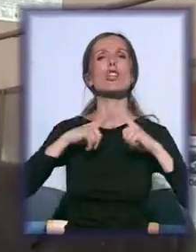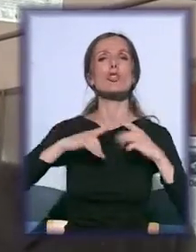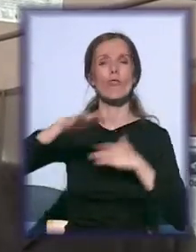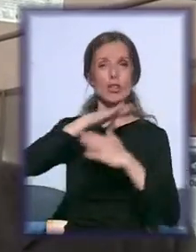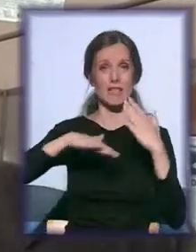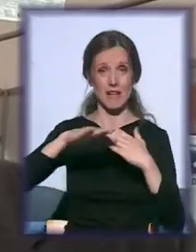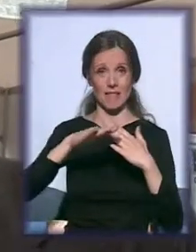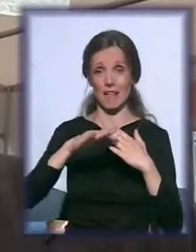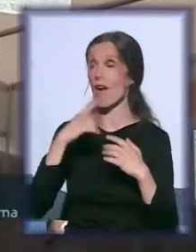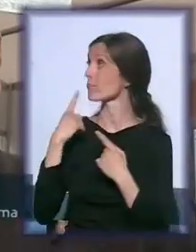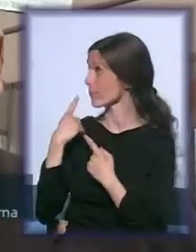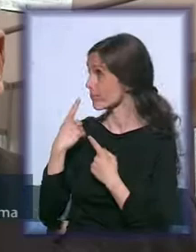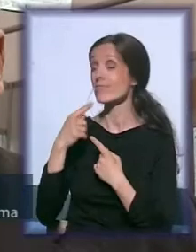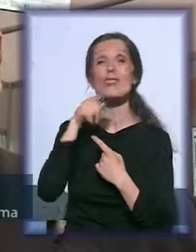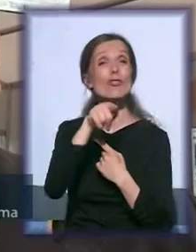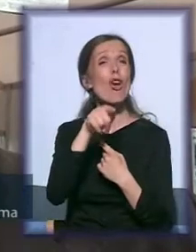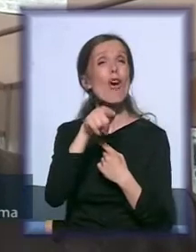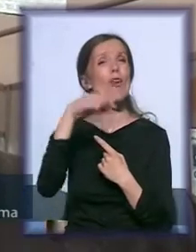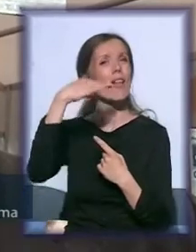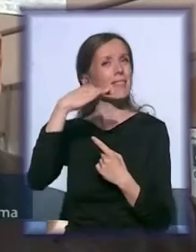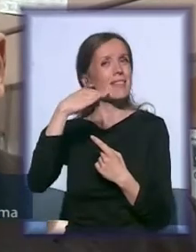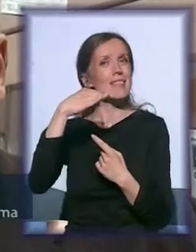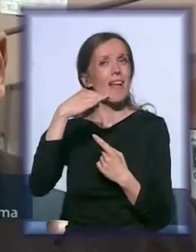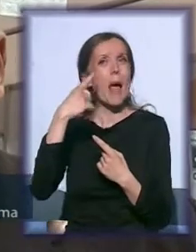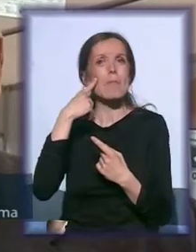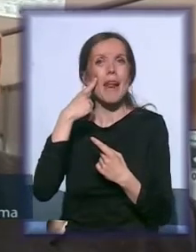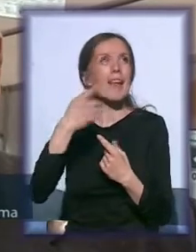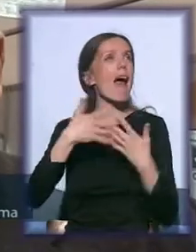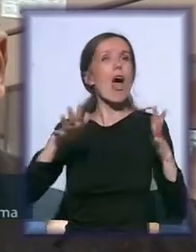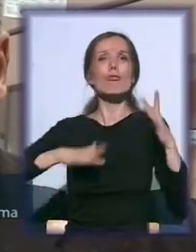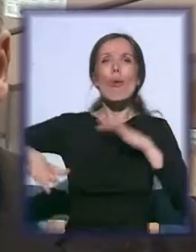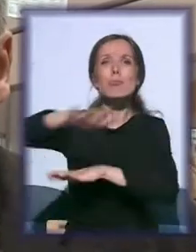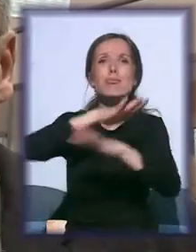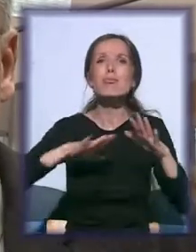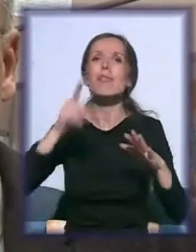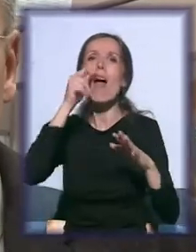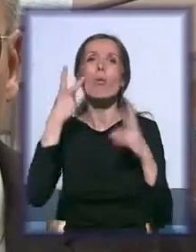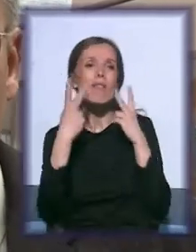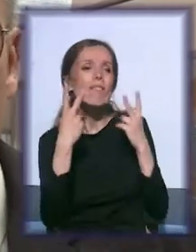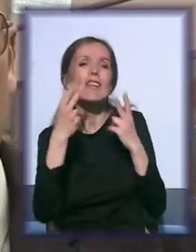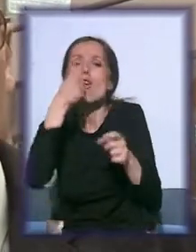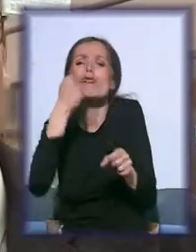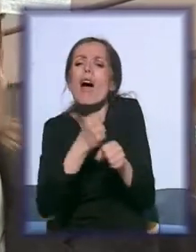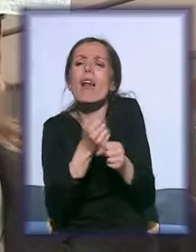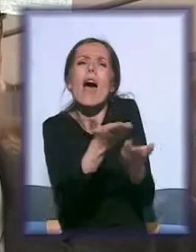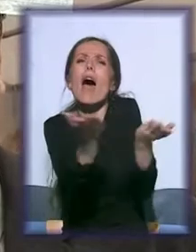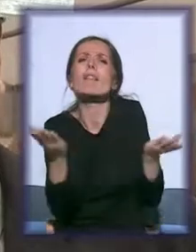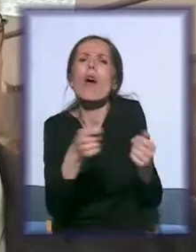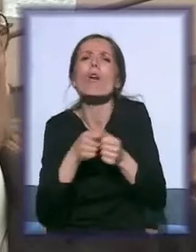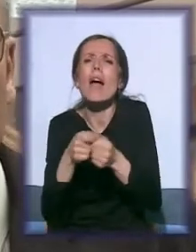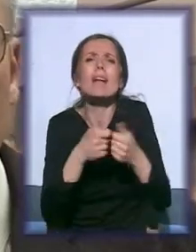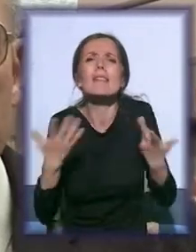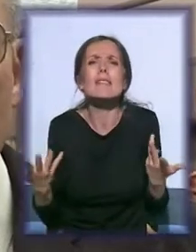jedinstvena prilika da se građani Beograda na otvorenom upoznaju šta to zaista rade u udruženja, odnosno organizacije civilnog društva,